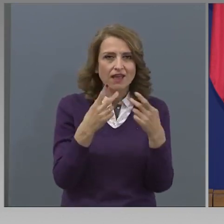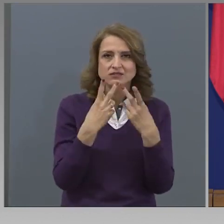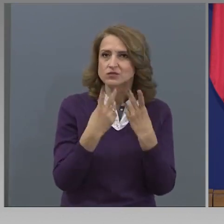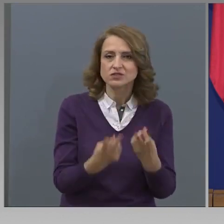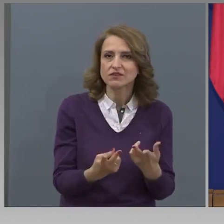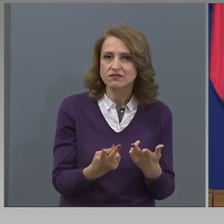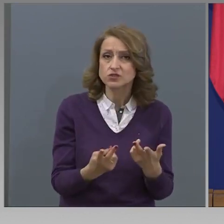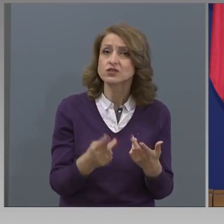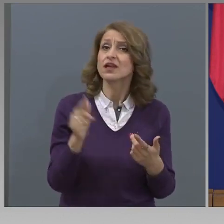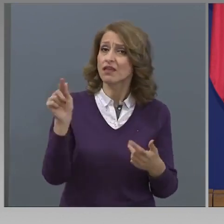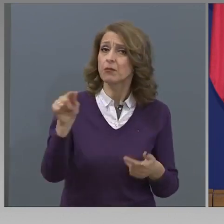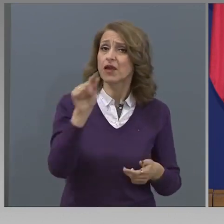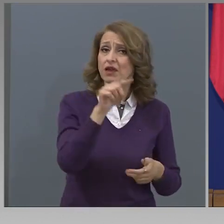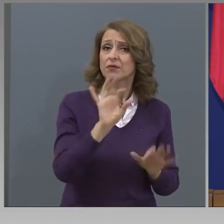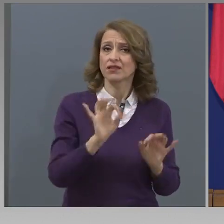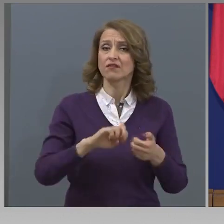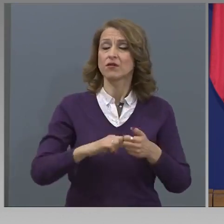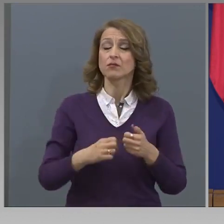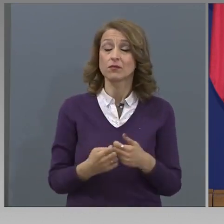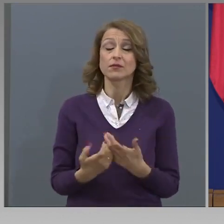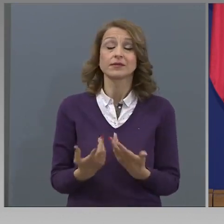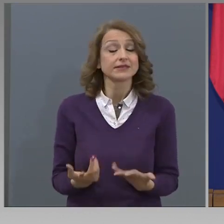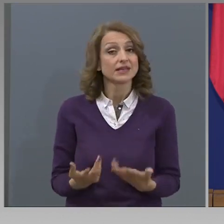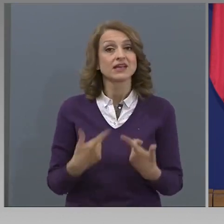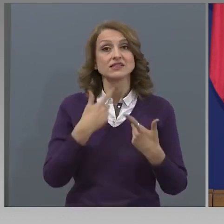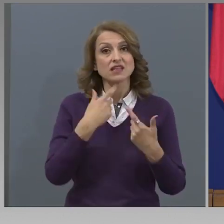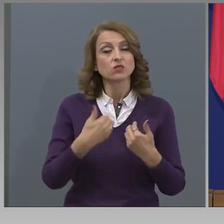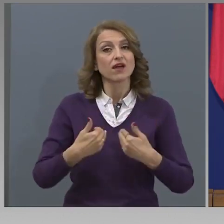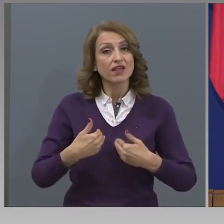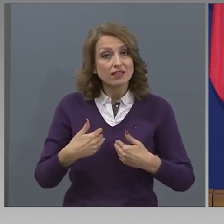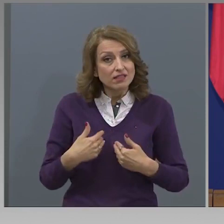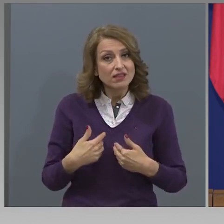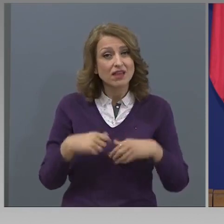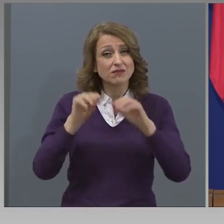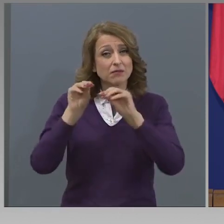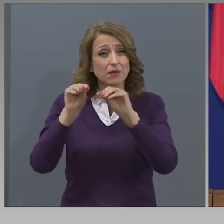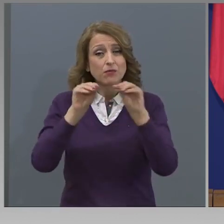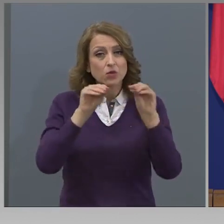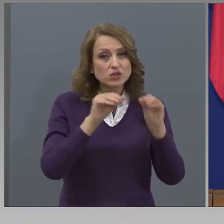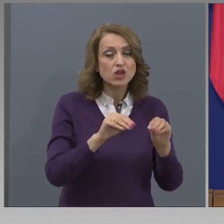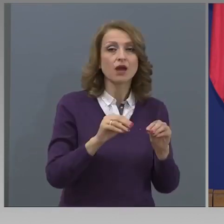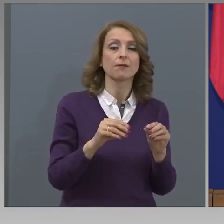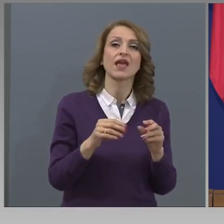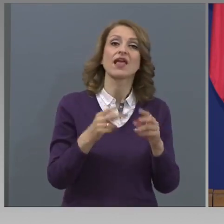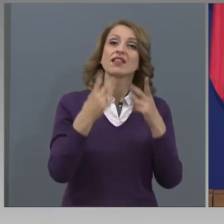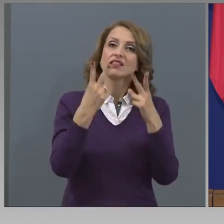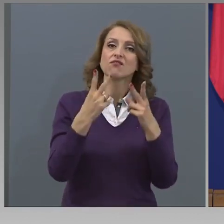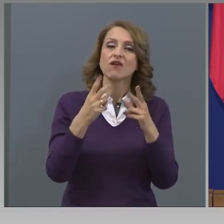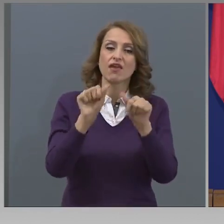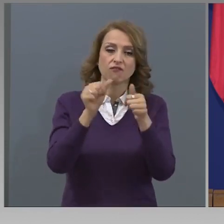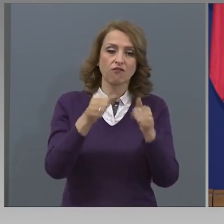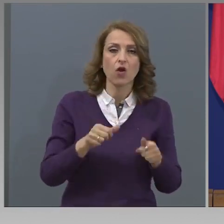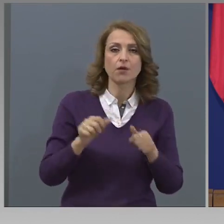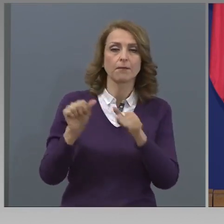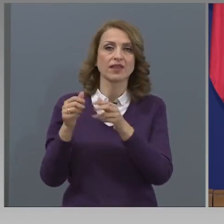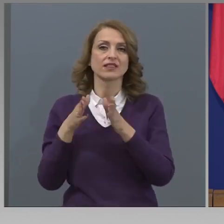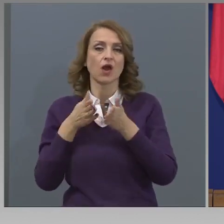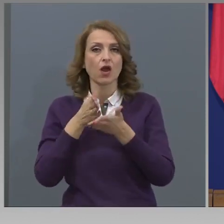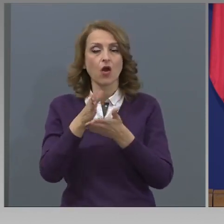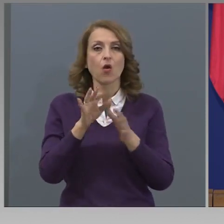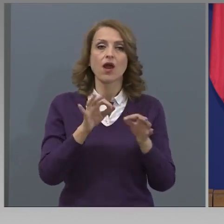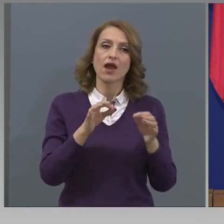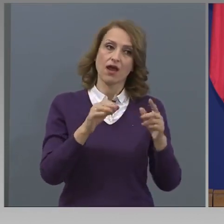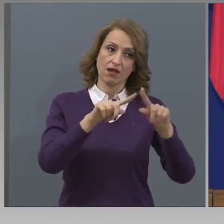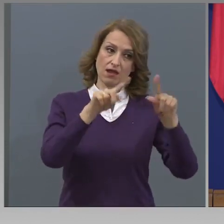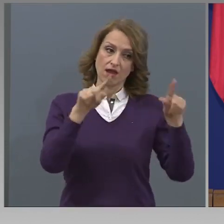това ние препоръчахме ефективно съчетание между синхронна и асинхронна форма, т.е. обучение в виртуални